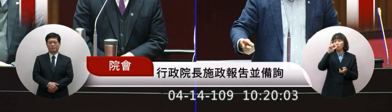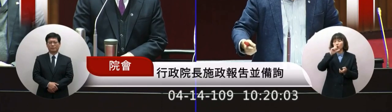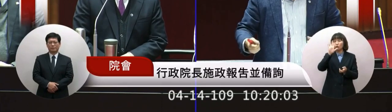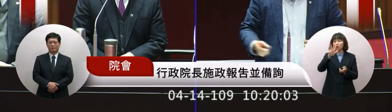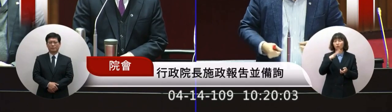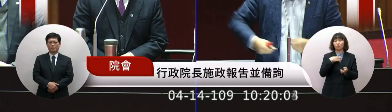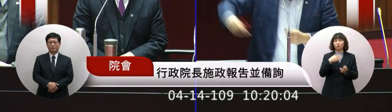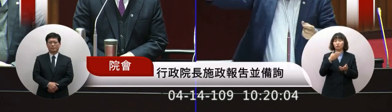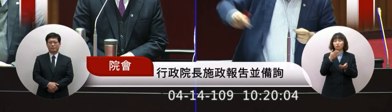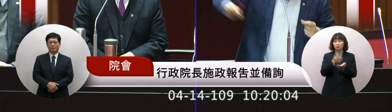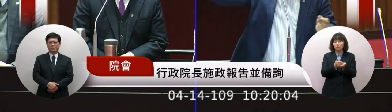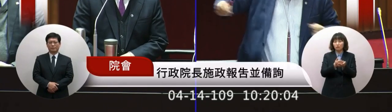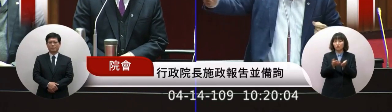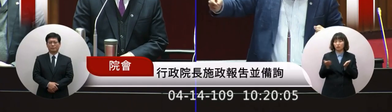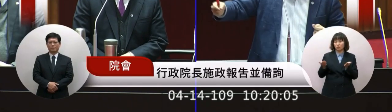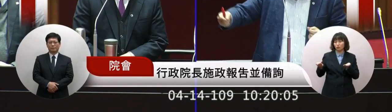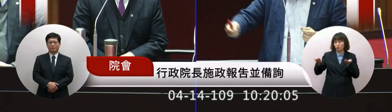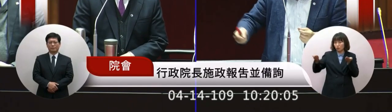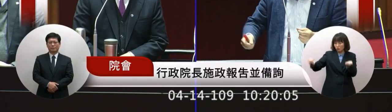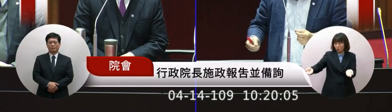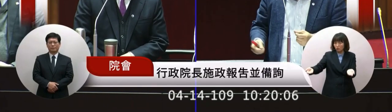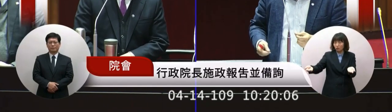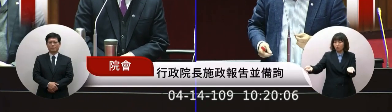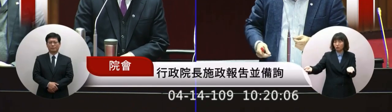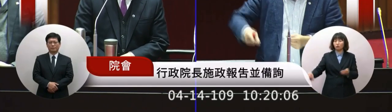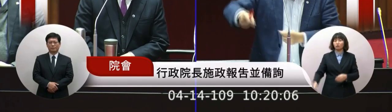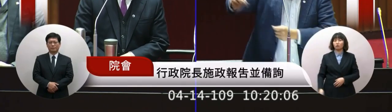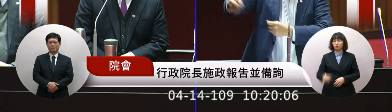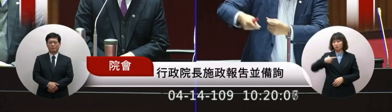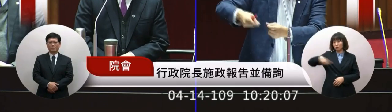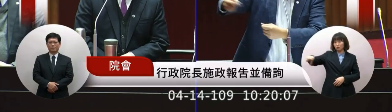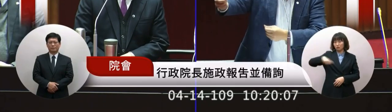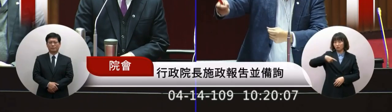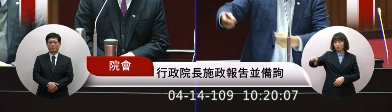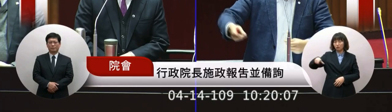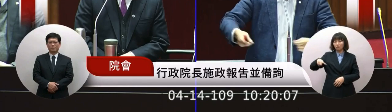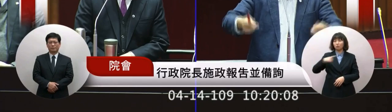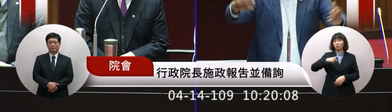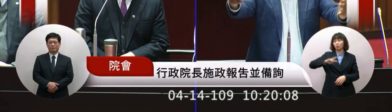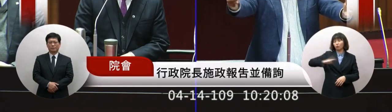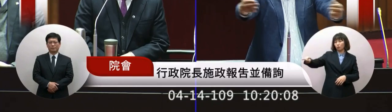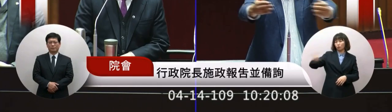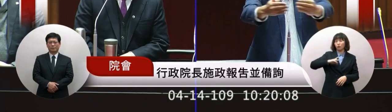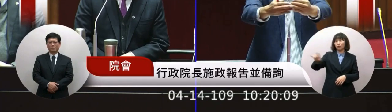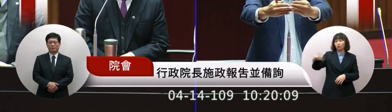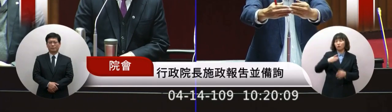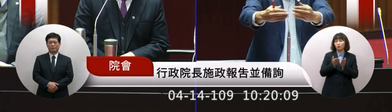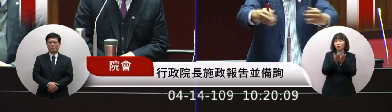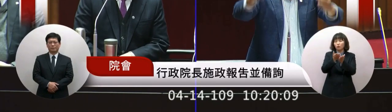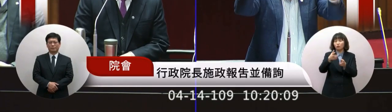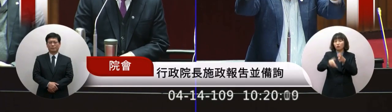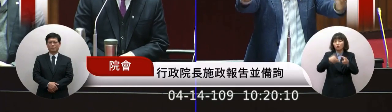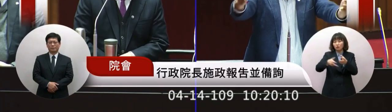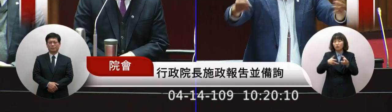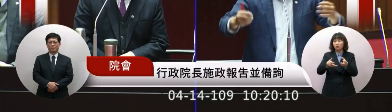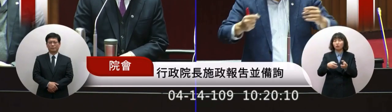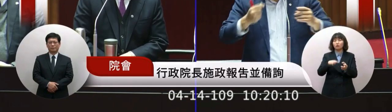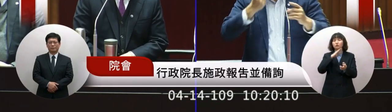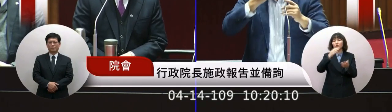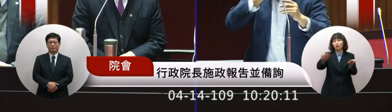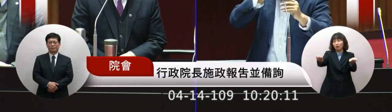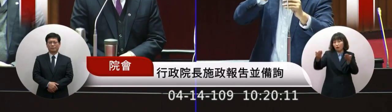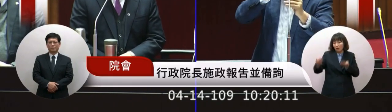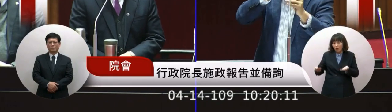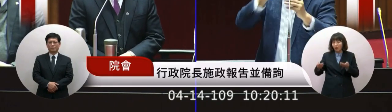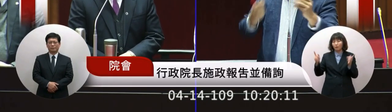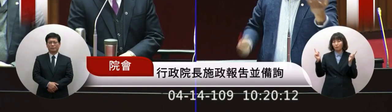搶船跟船之間吊渡嘛這樣會船要關